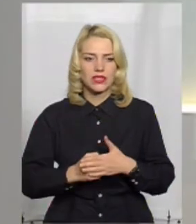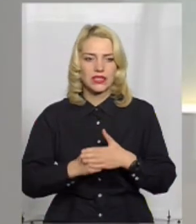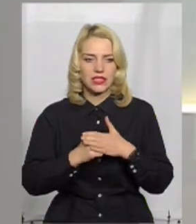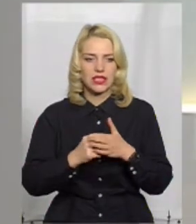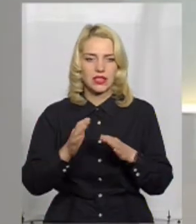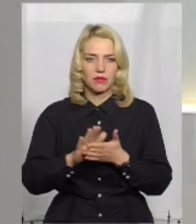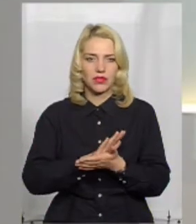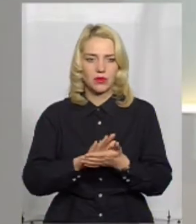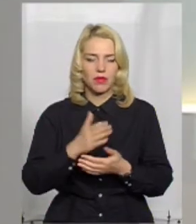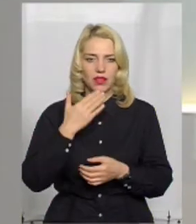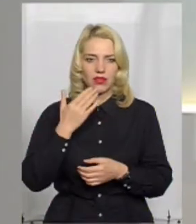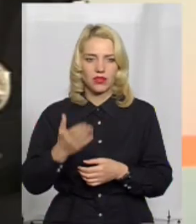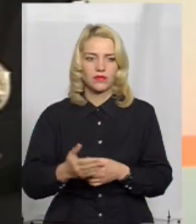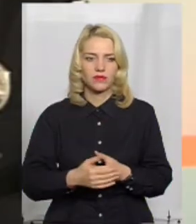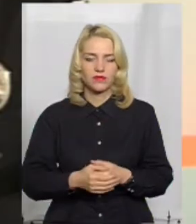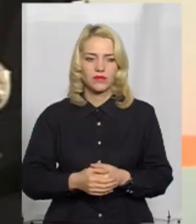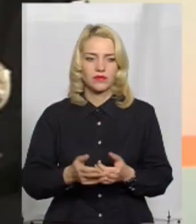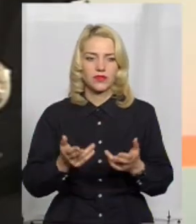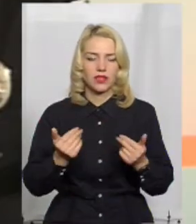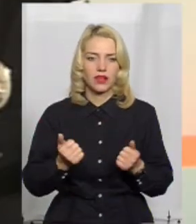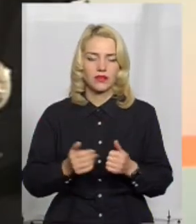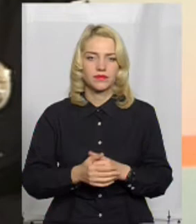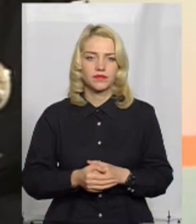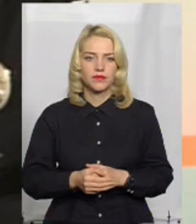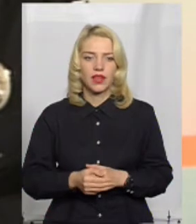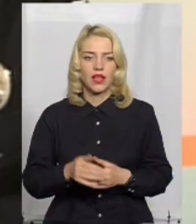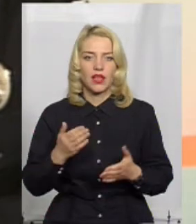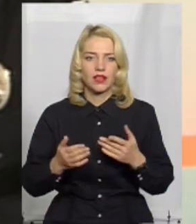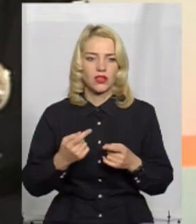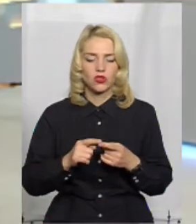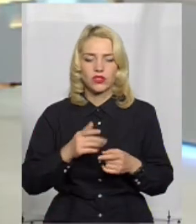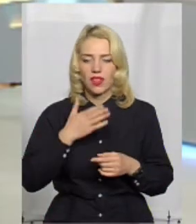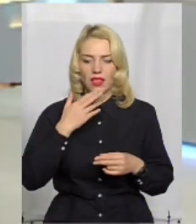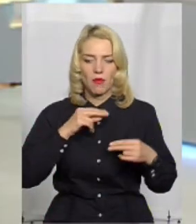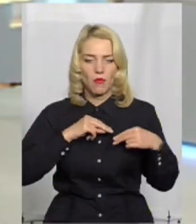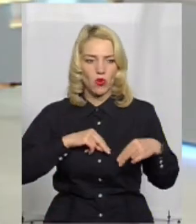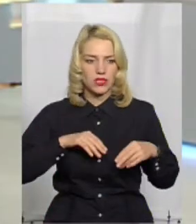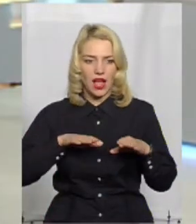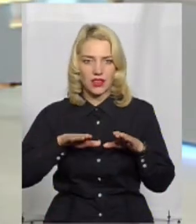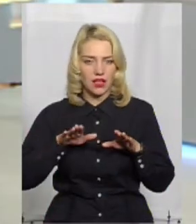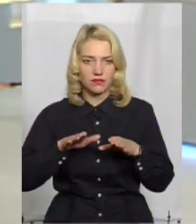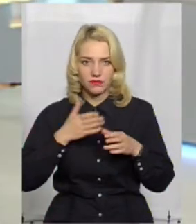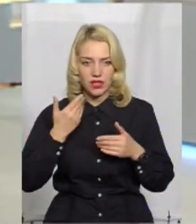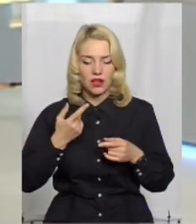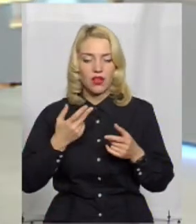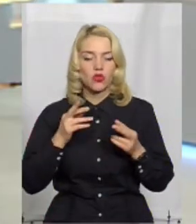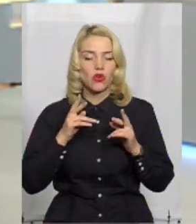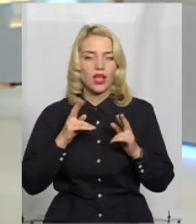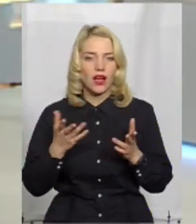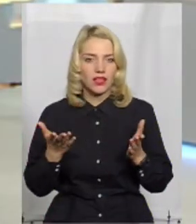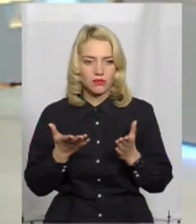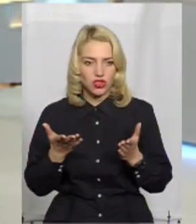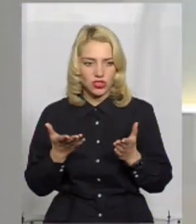Безоплатно? На даний момент так. Якщо це не посада, то яким чином